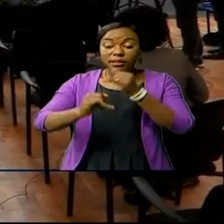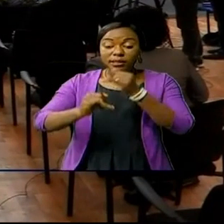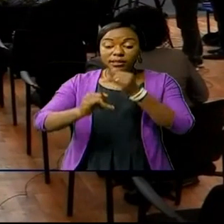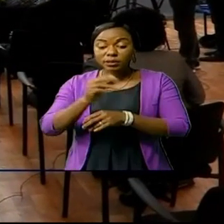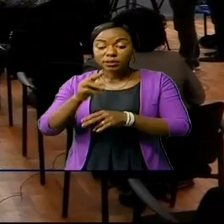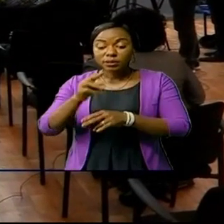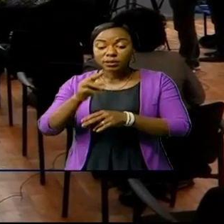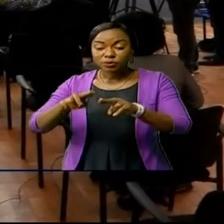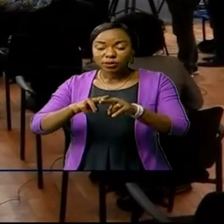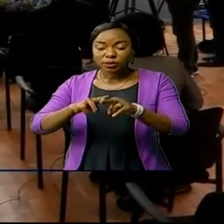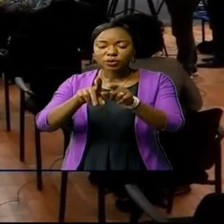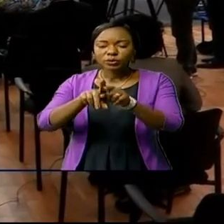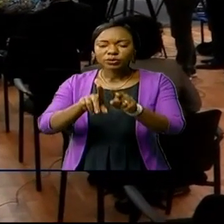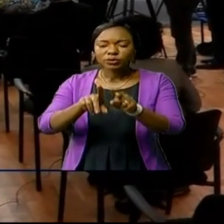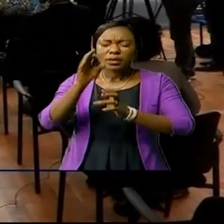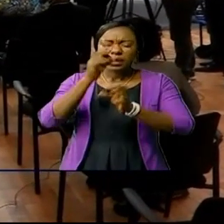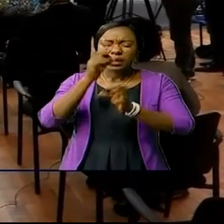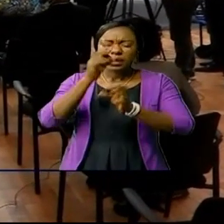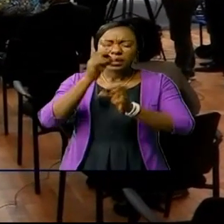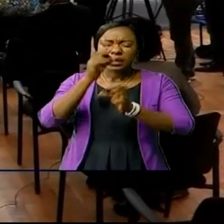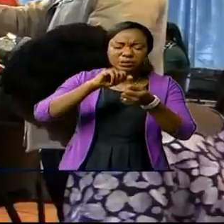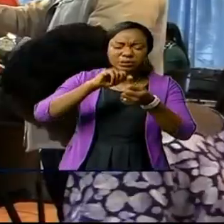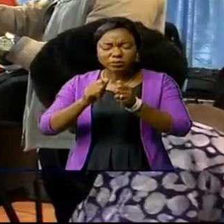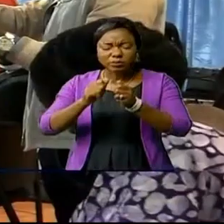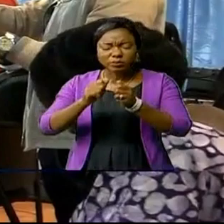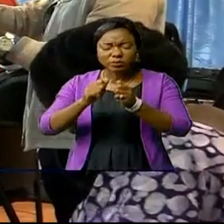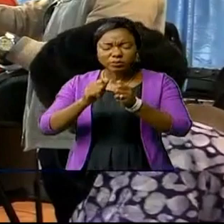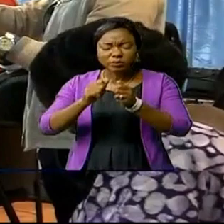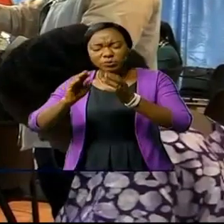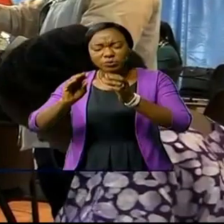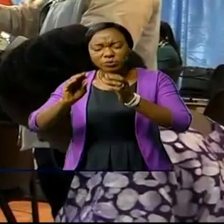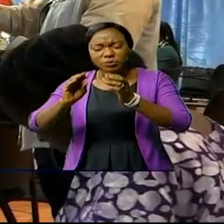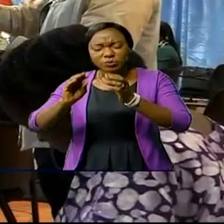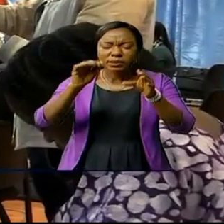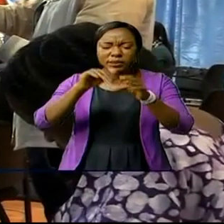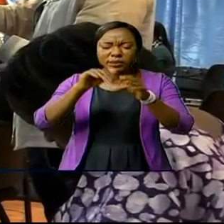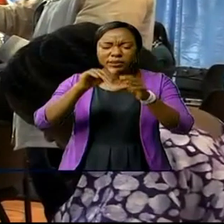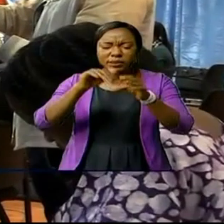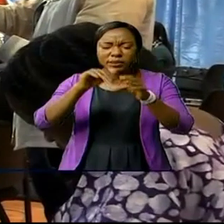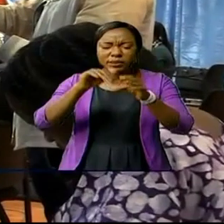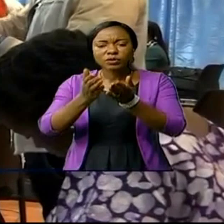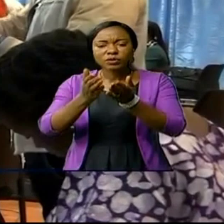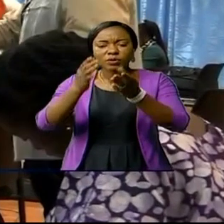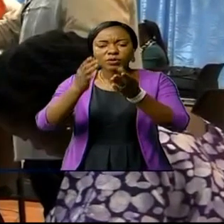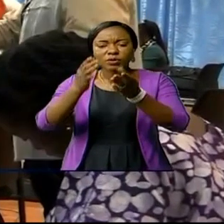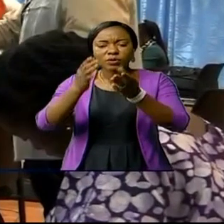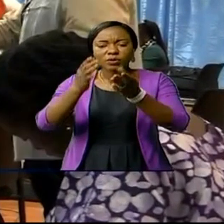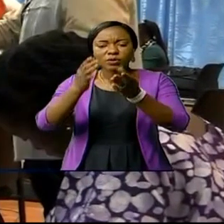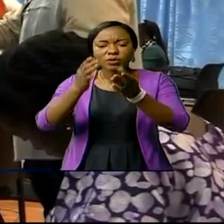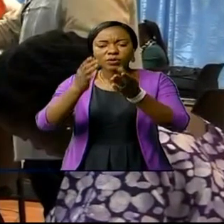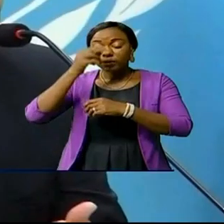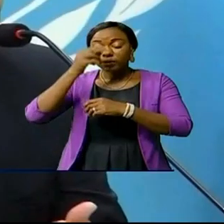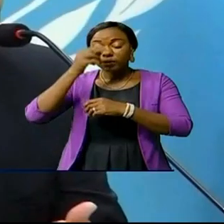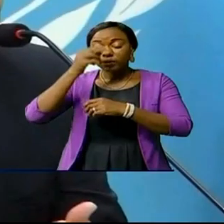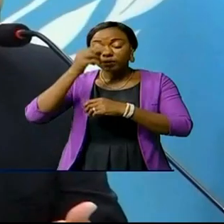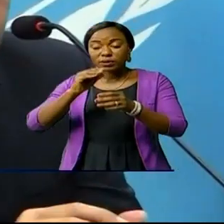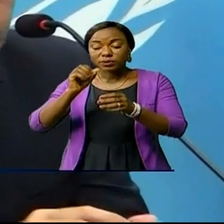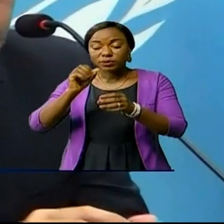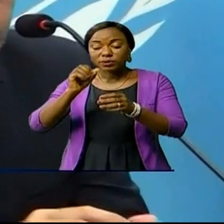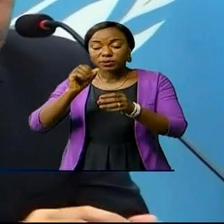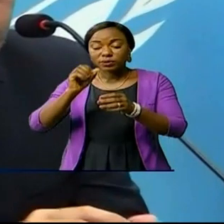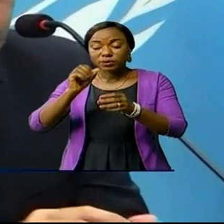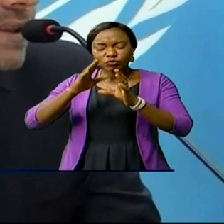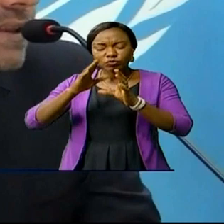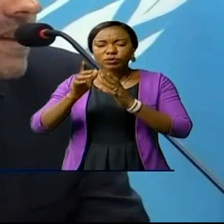donné sur la situation sécuritaire qui prévaut à Bukavu, dans le site Kivu, à Abeni, au Nord Kivu et à Nitori. On a peu de Bukavu,